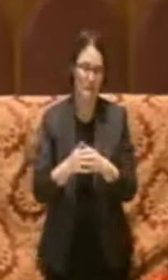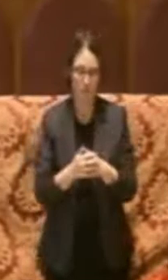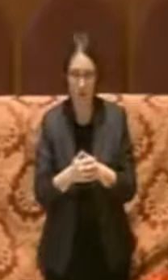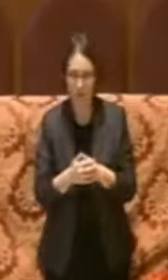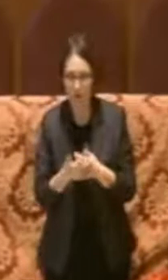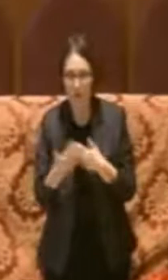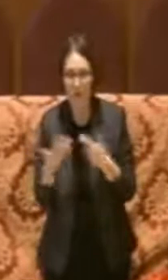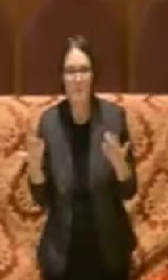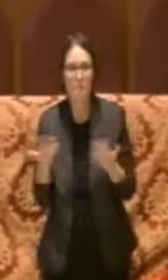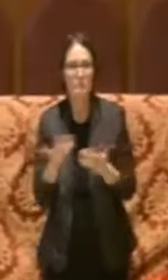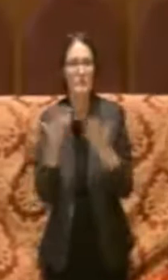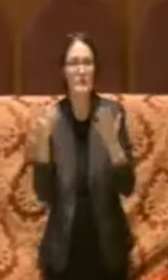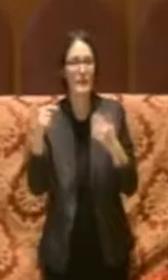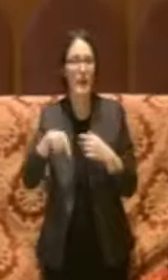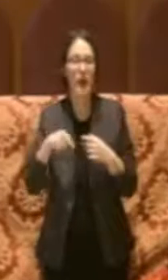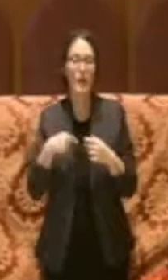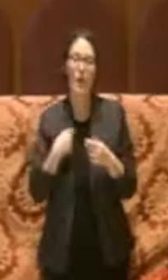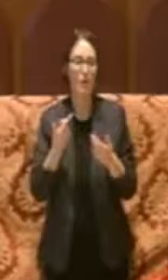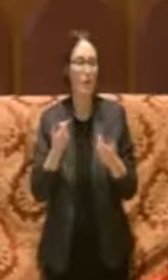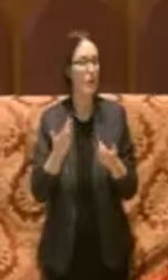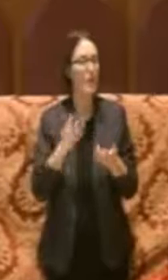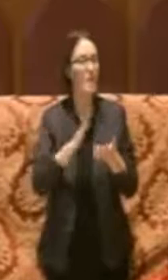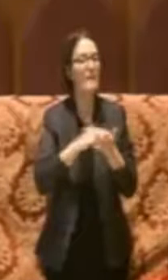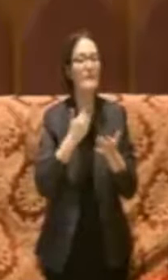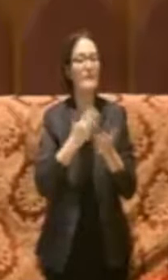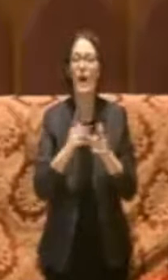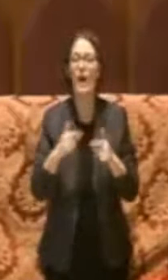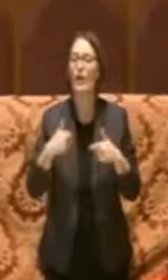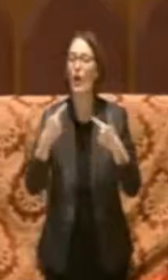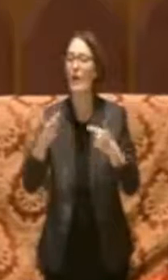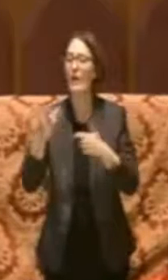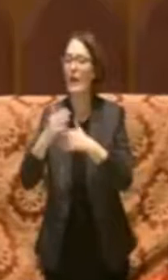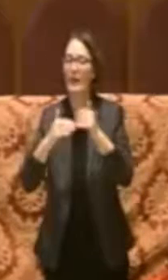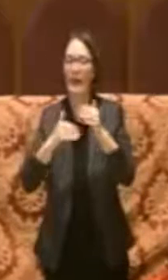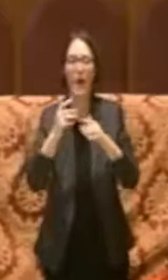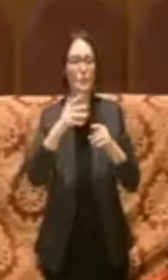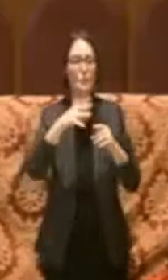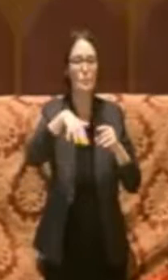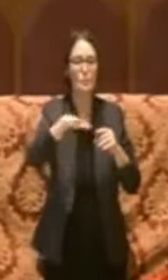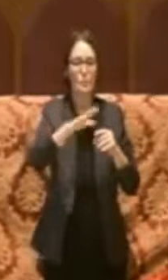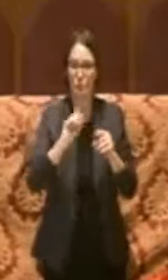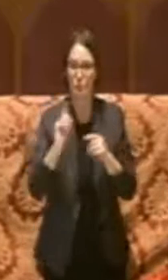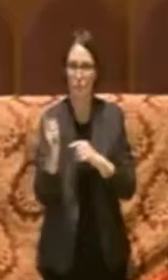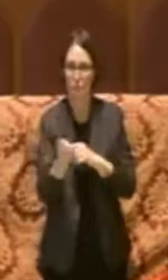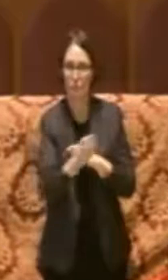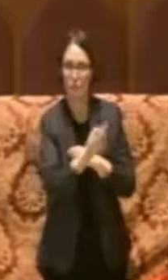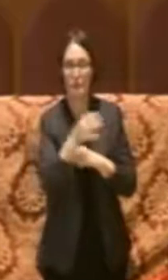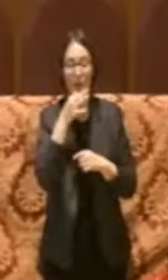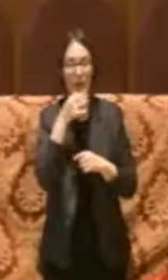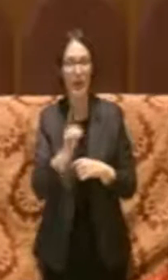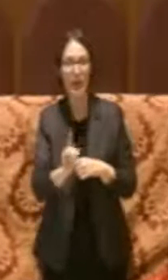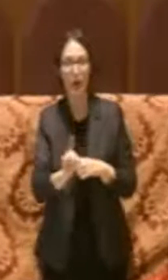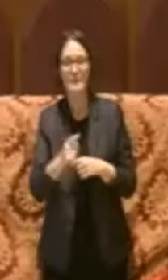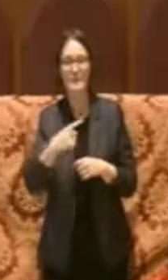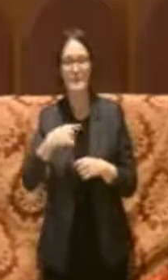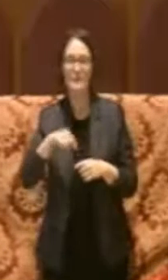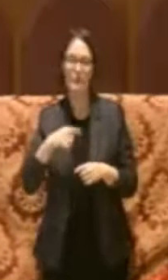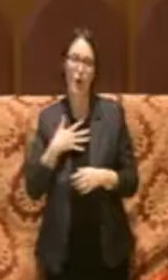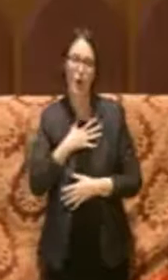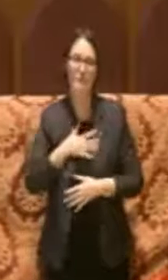E naturalmente stiamo valorizzando tutte le strutture, il che non significa che siamo totalmente